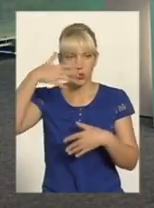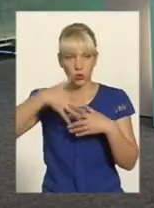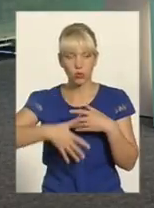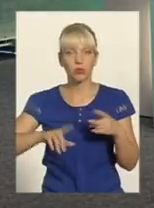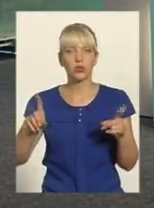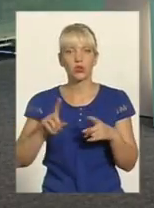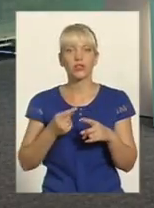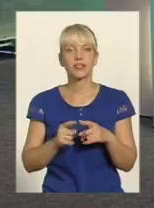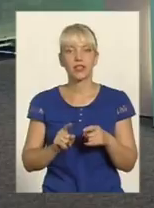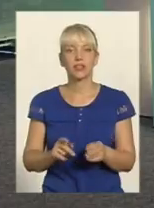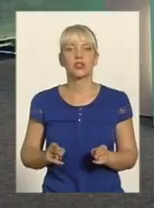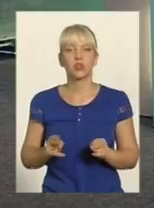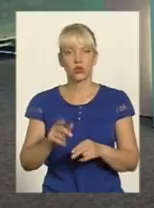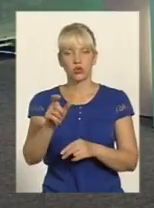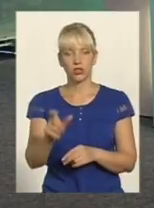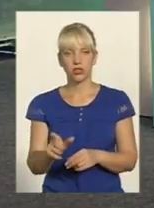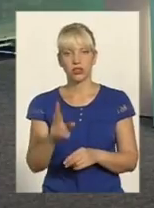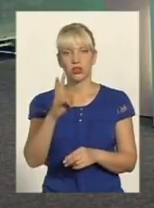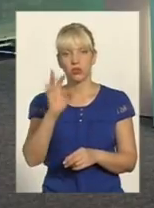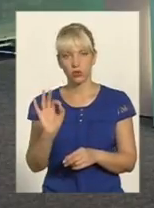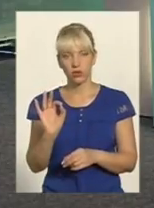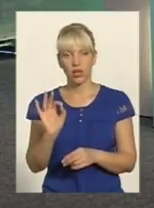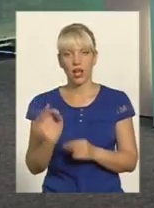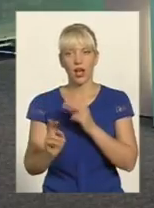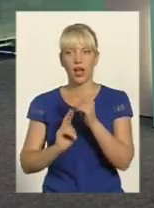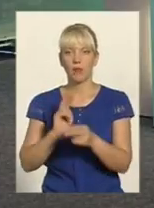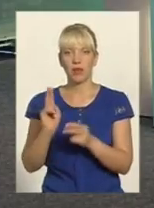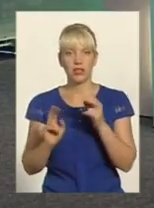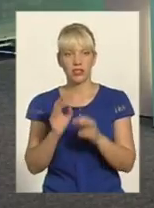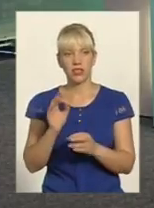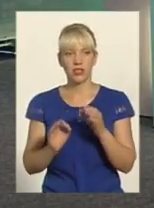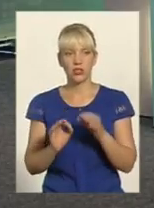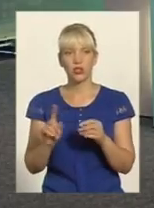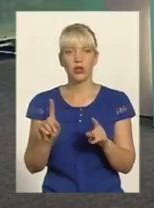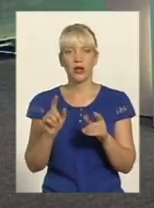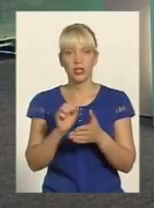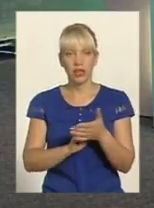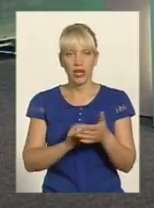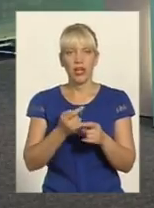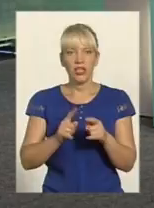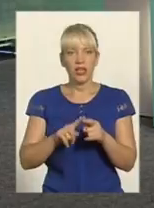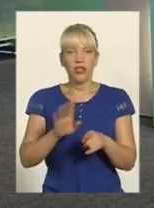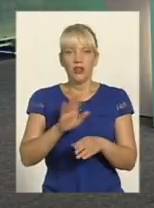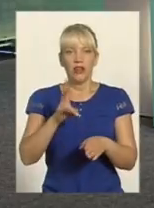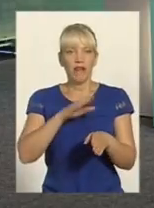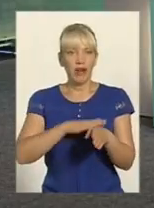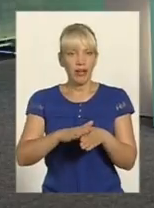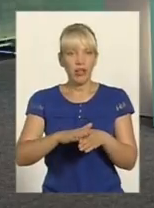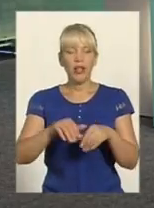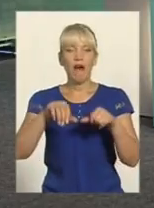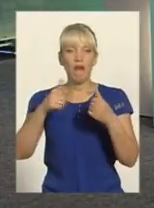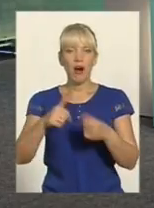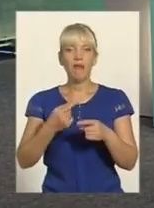злочинець Але апеляційний суд через те, що недотримана форма, відповідно приймає рішення на можливість